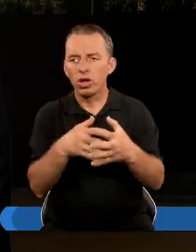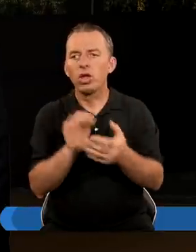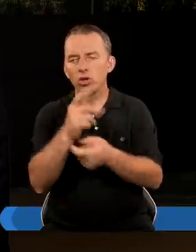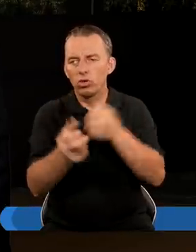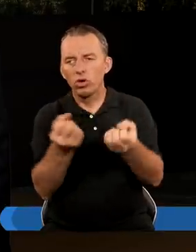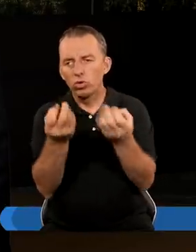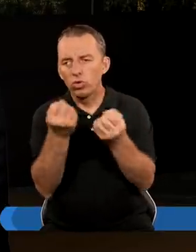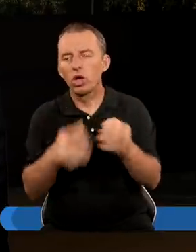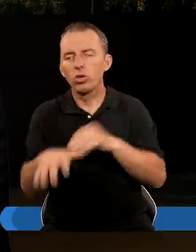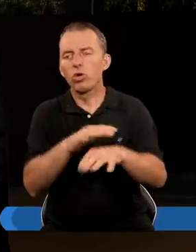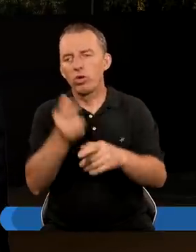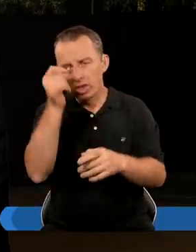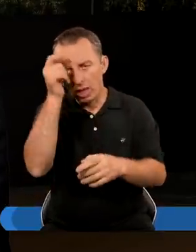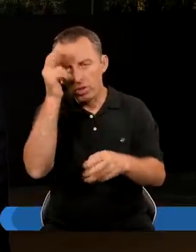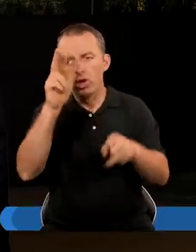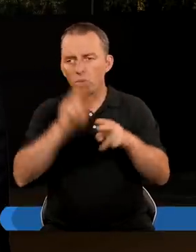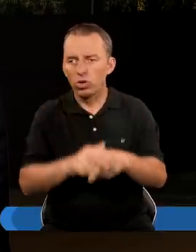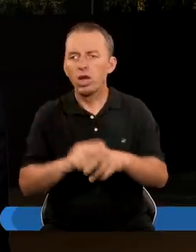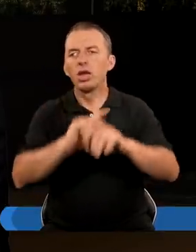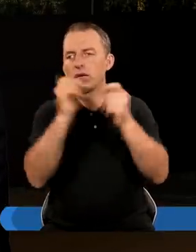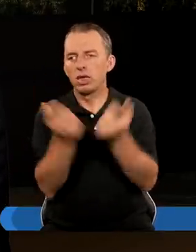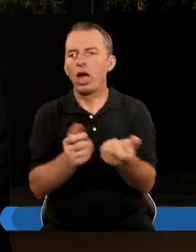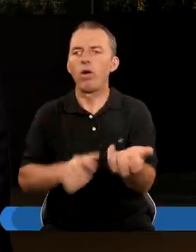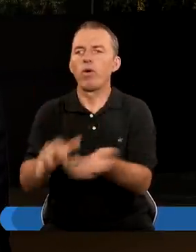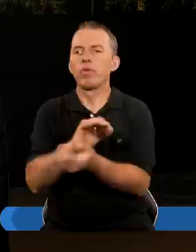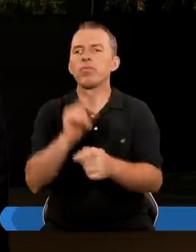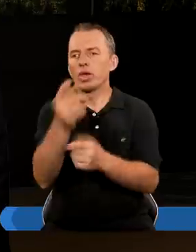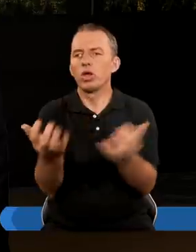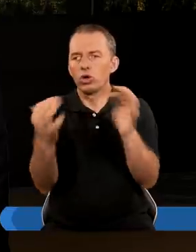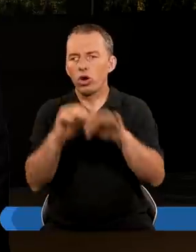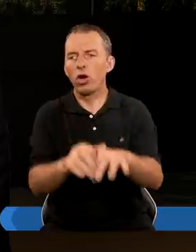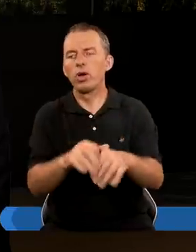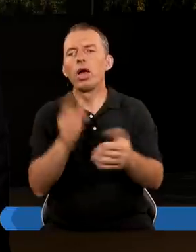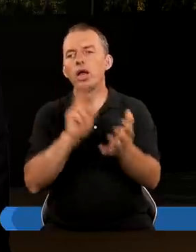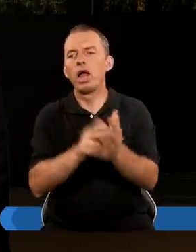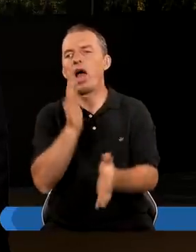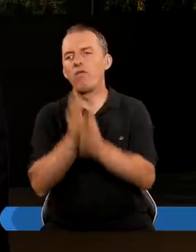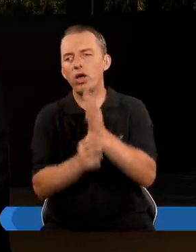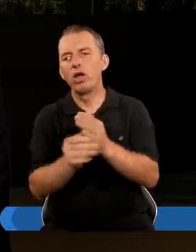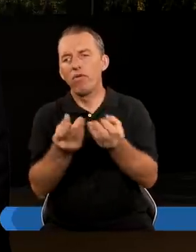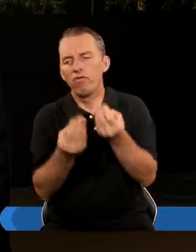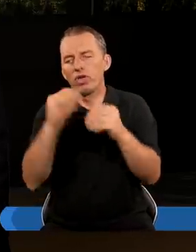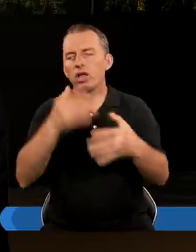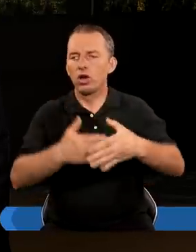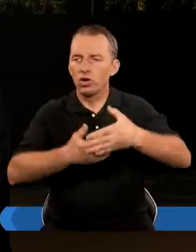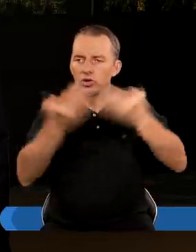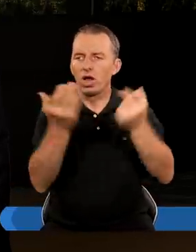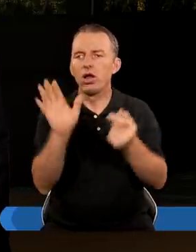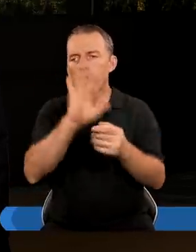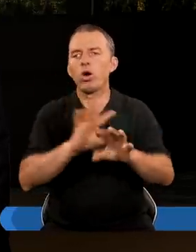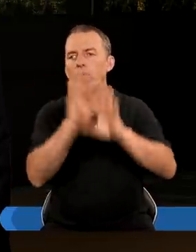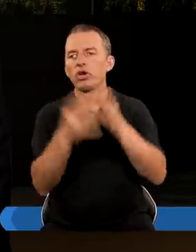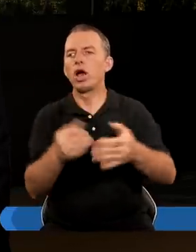A są to czyniące Cuda duchy demonów Które idą dla królów Całego świata Aby ich zromadzić Na wojnę Wielki dzień